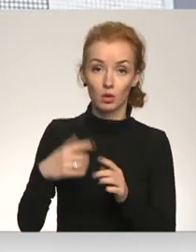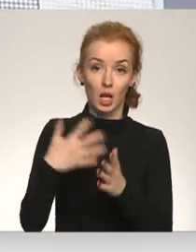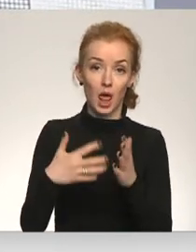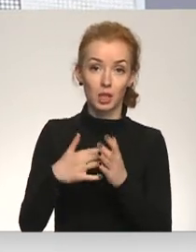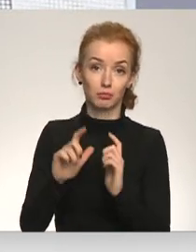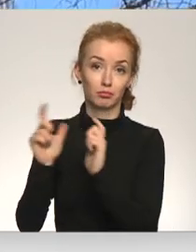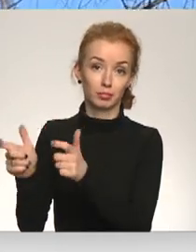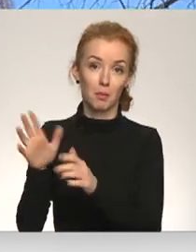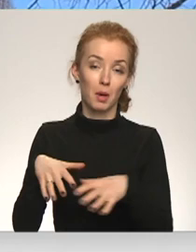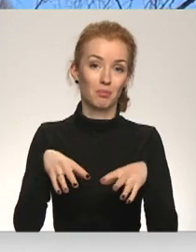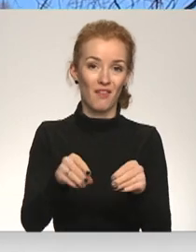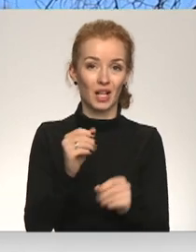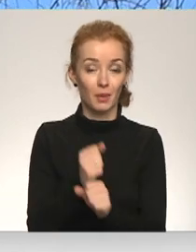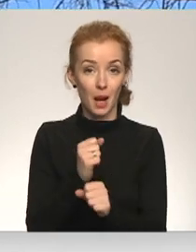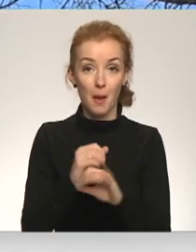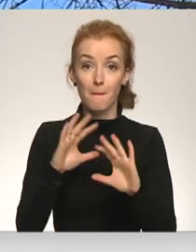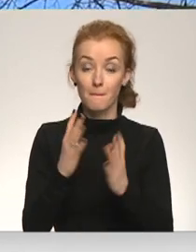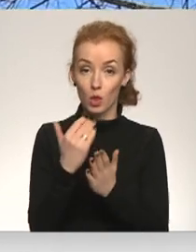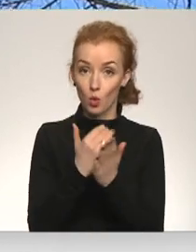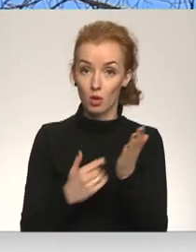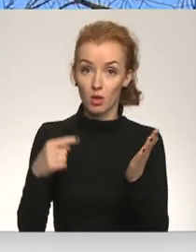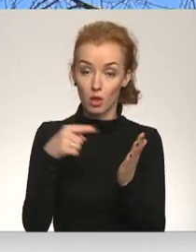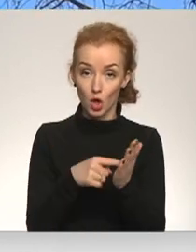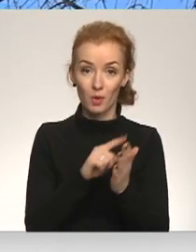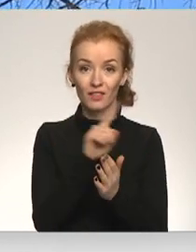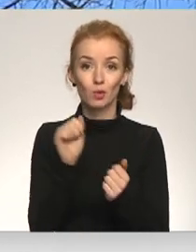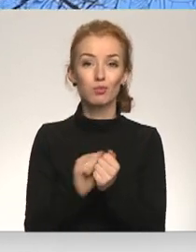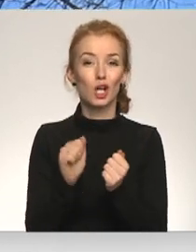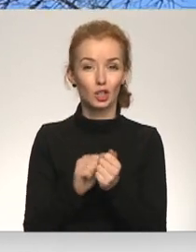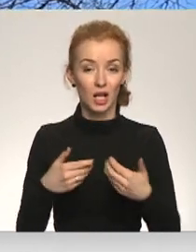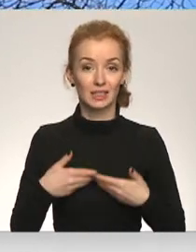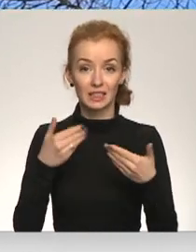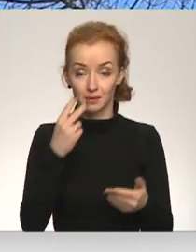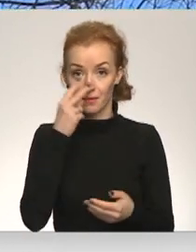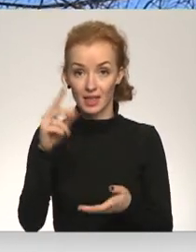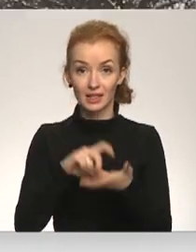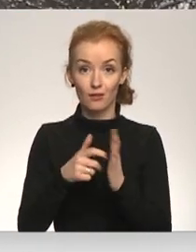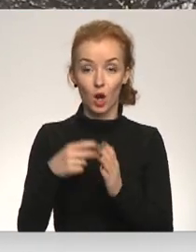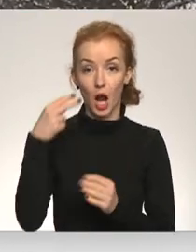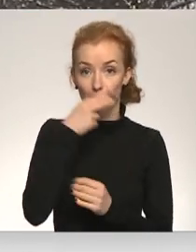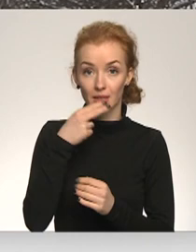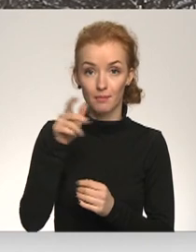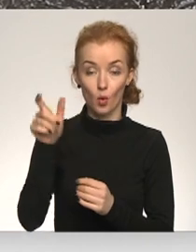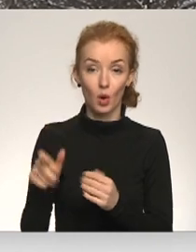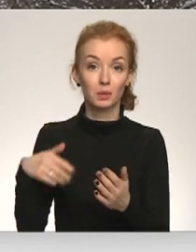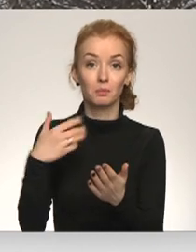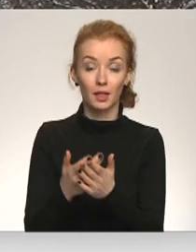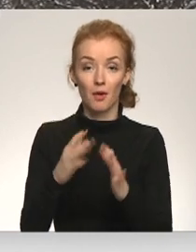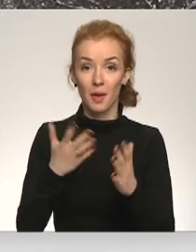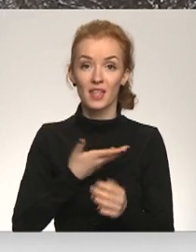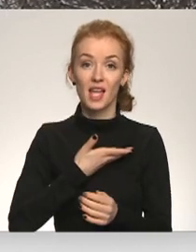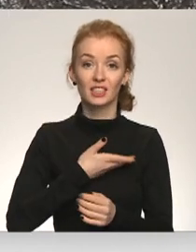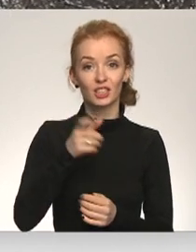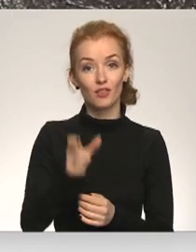par veiktījiem darbiem. Bet kā paredz normatīvi aktu un kādasot visbiežākā praksa, dzīvokļībašniekiem apsaimniekotājs piedāvā, bet iedzīvotāju